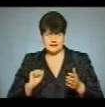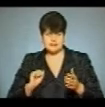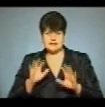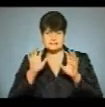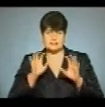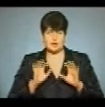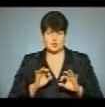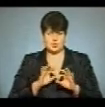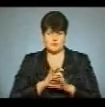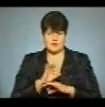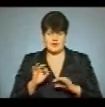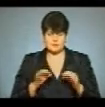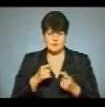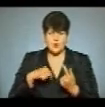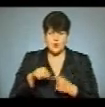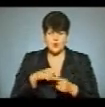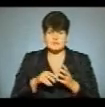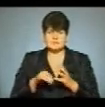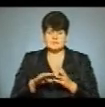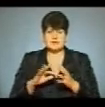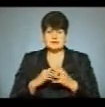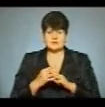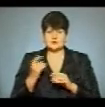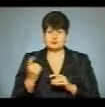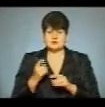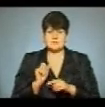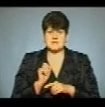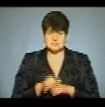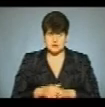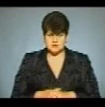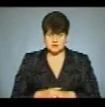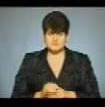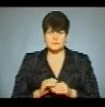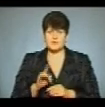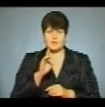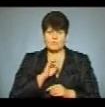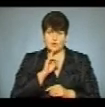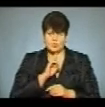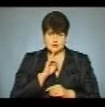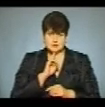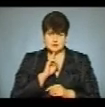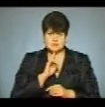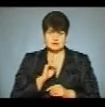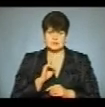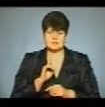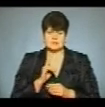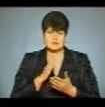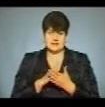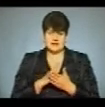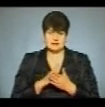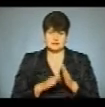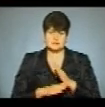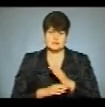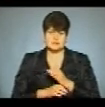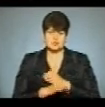законопроекти про обіг земель сільськогосподарського призначення. Допоки на сході точиться війна,